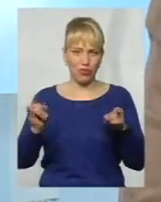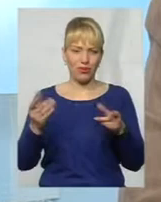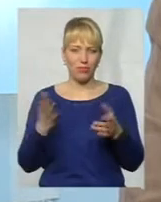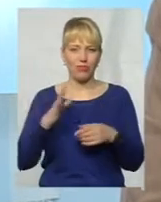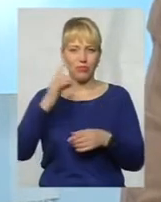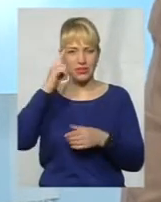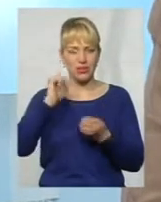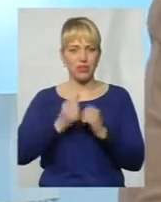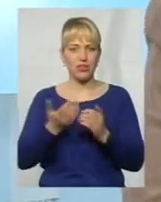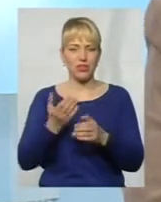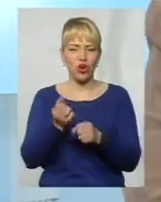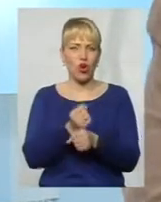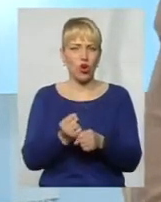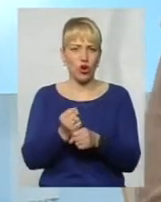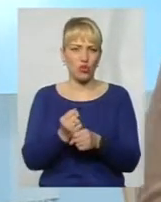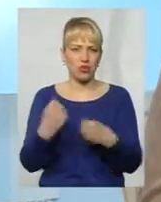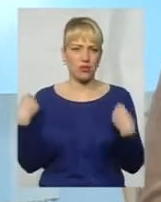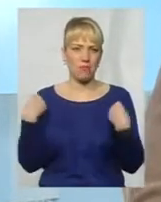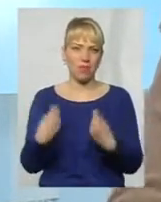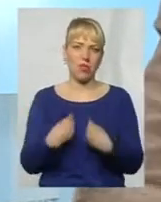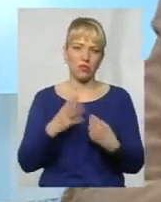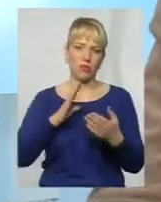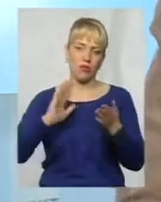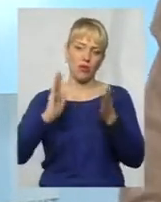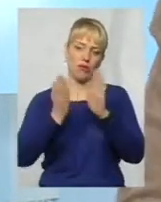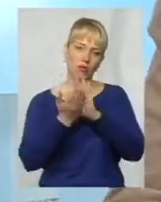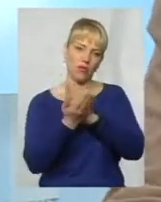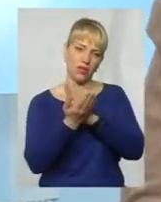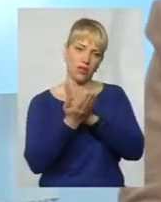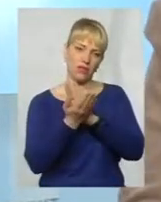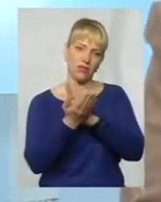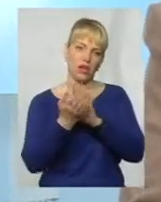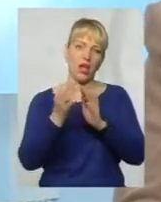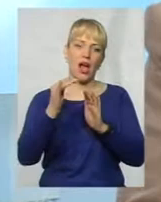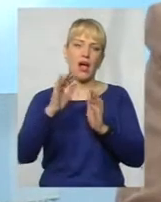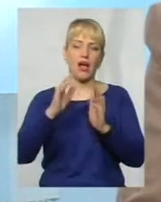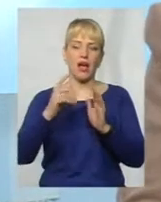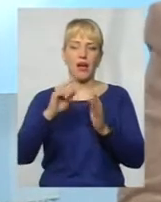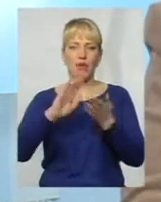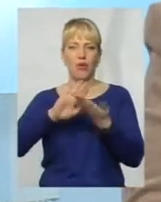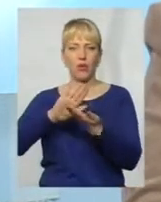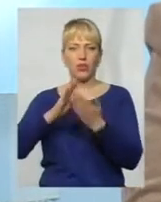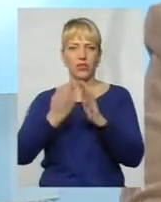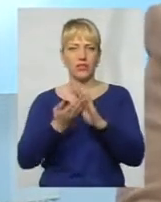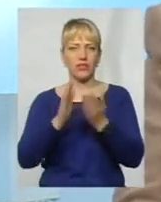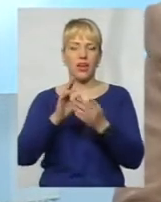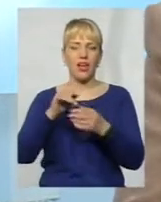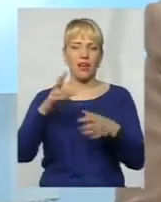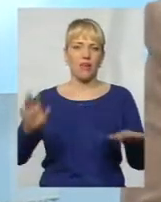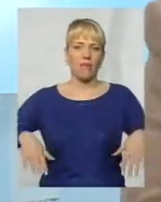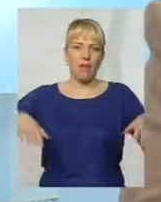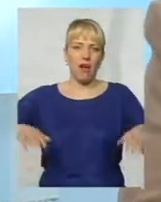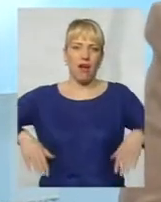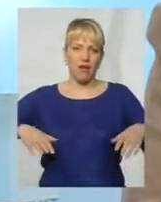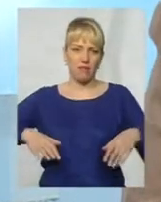коричневий плащ, він повертався однією стороною і все руками махав коричневий, тут він повертався другою стороною, вже